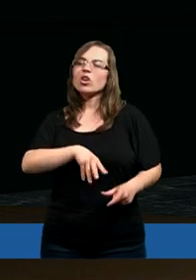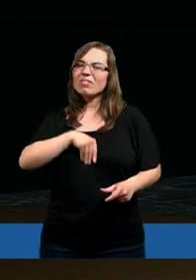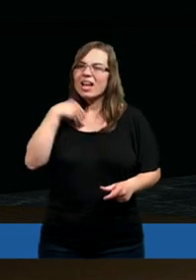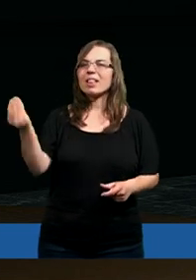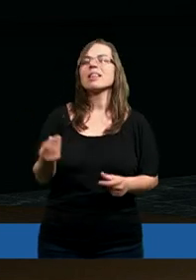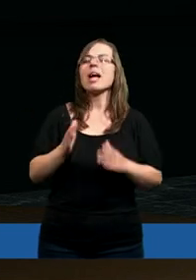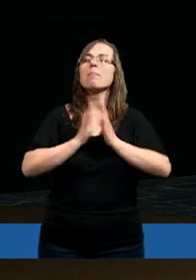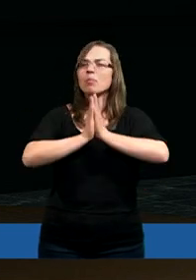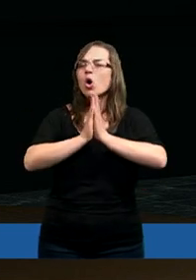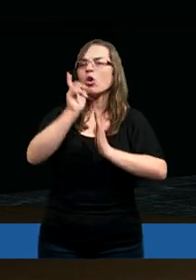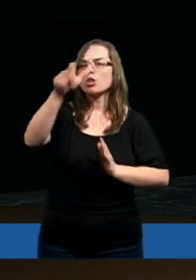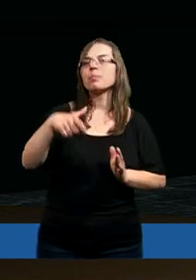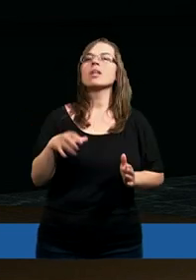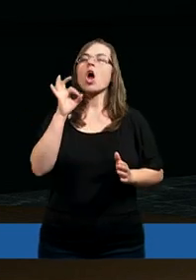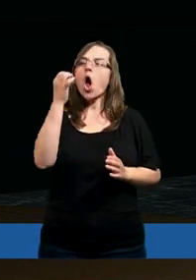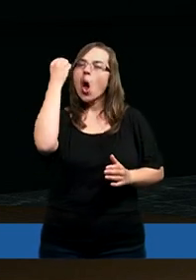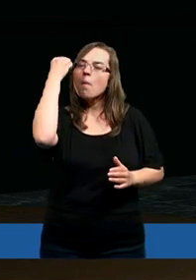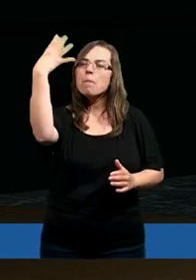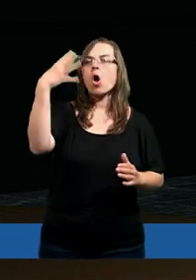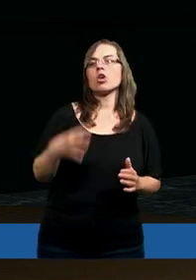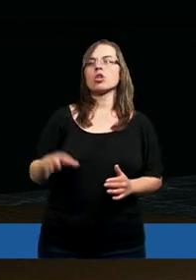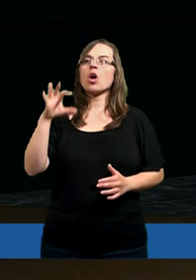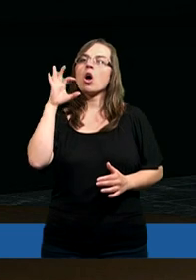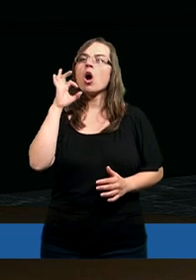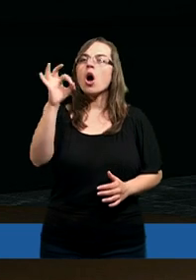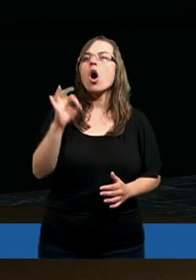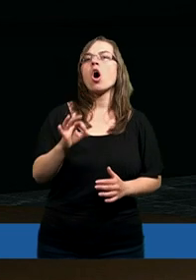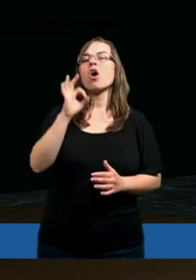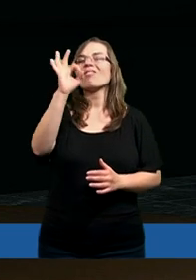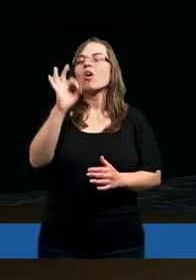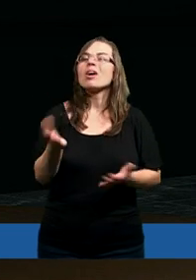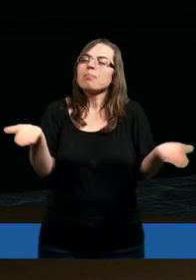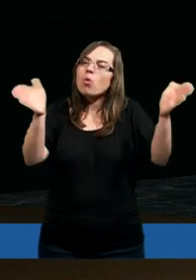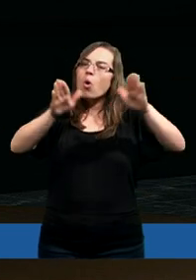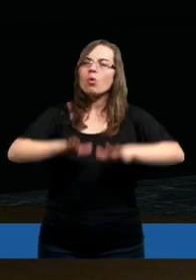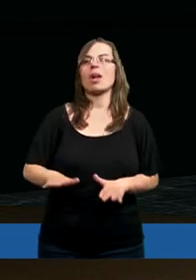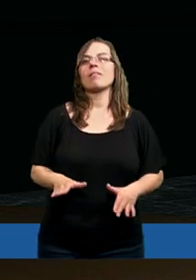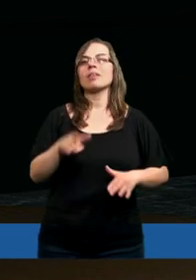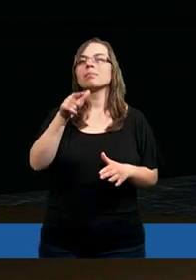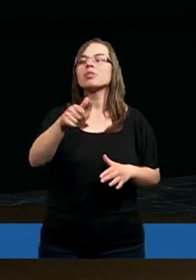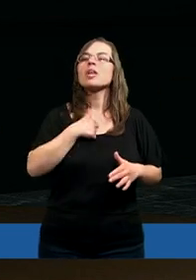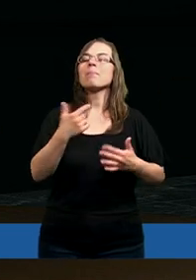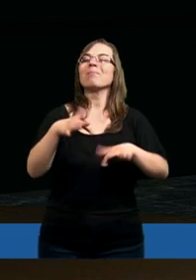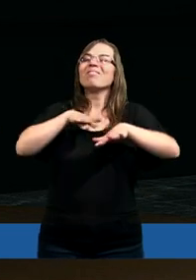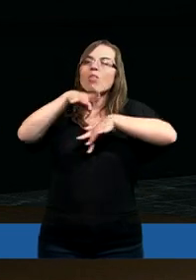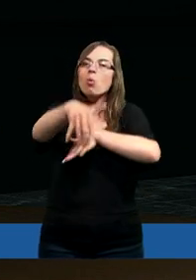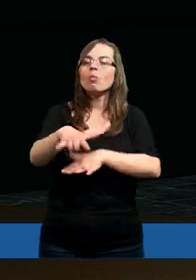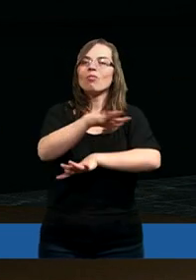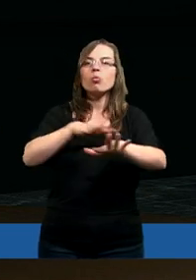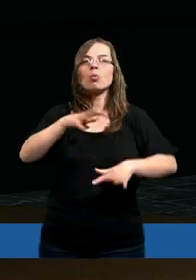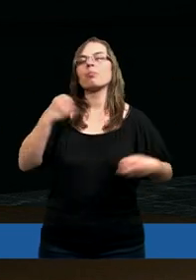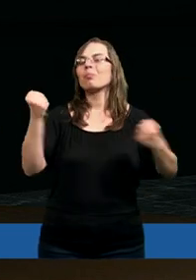Boże. Prosimy Cię o mądrość, o przewodnictwo Twojego kochanego Ducha